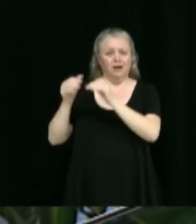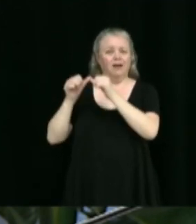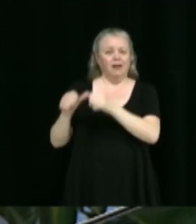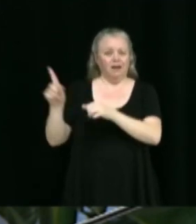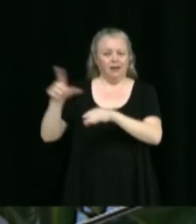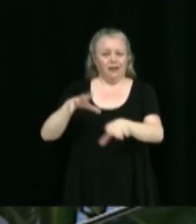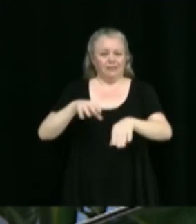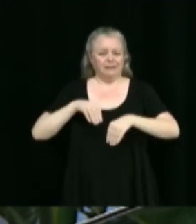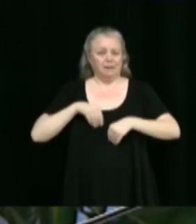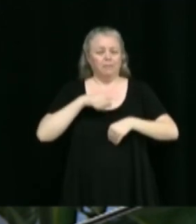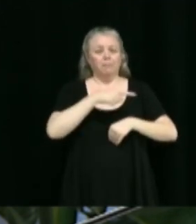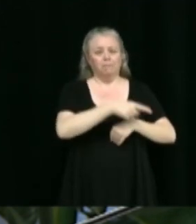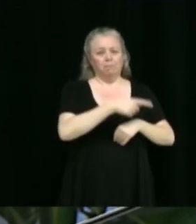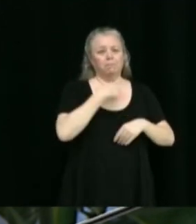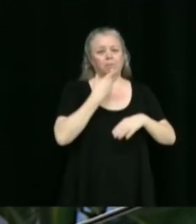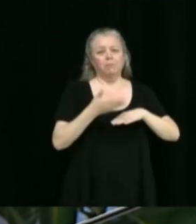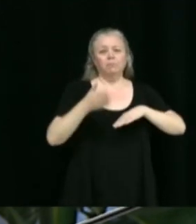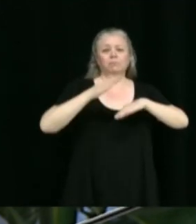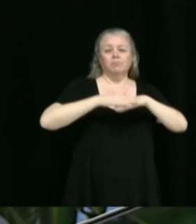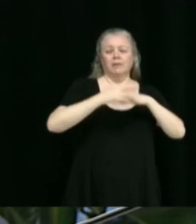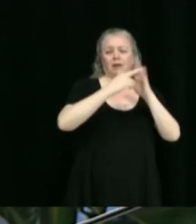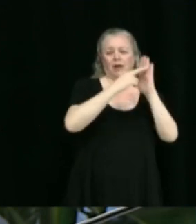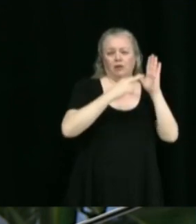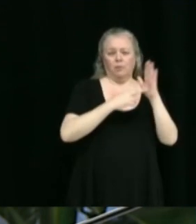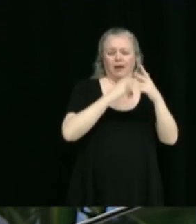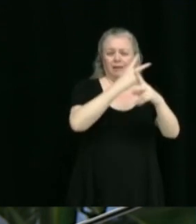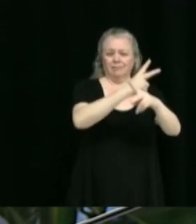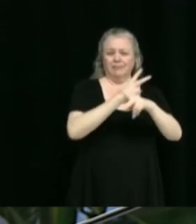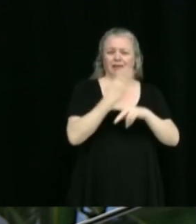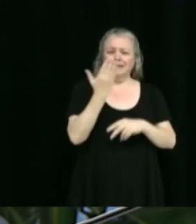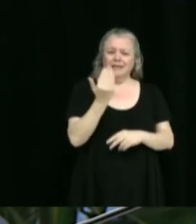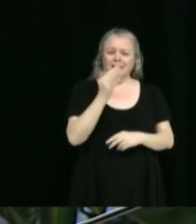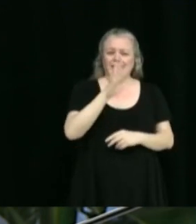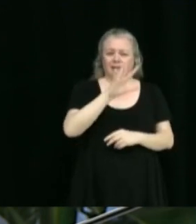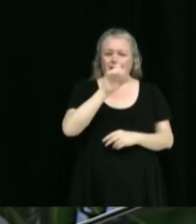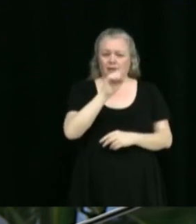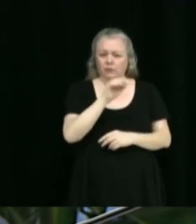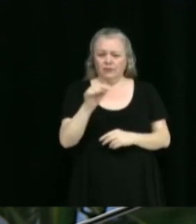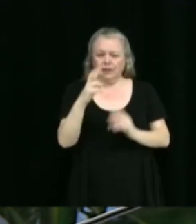de l'augmentation du règlement d'emprunt numéro 1551-2023.